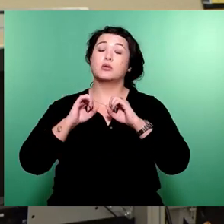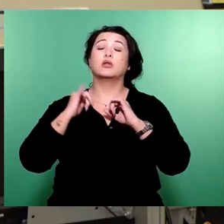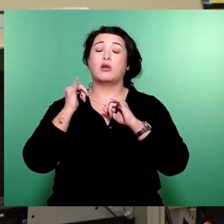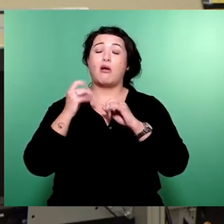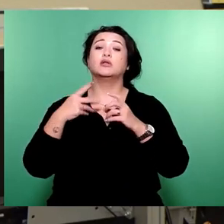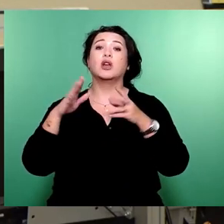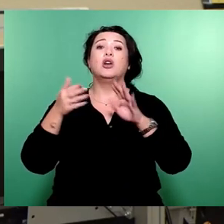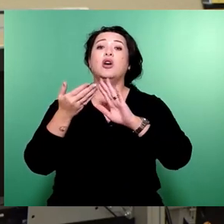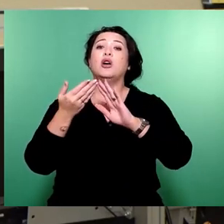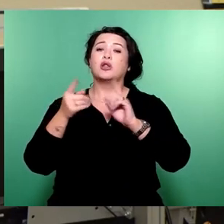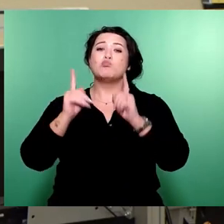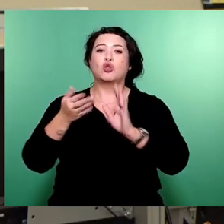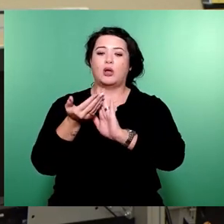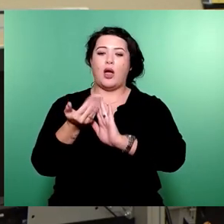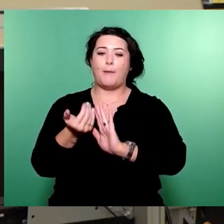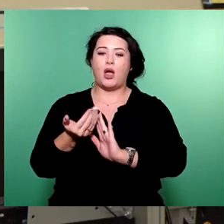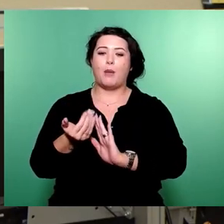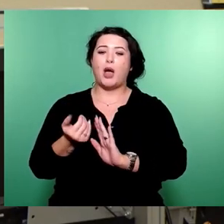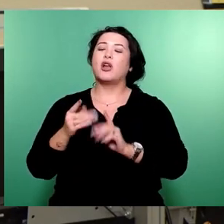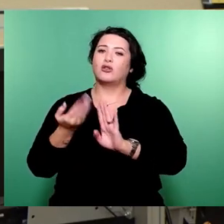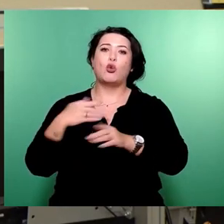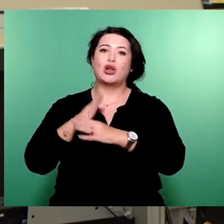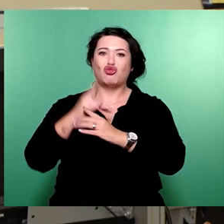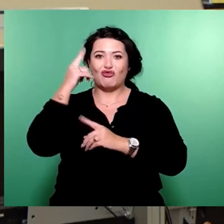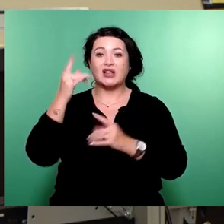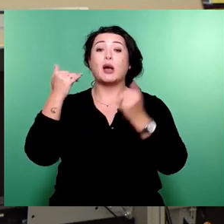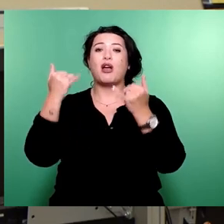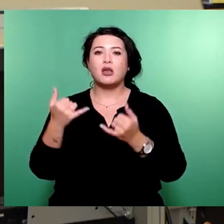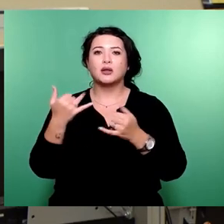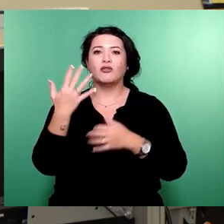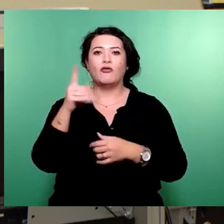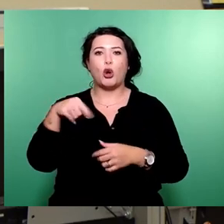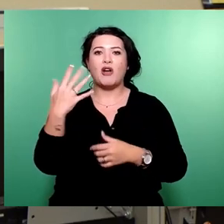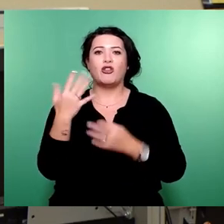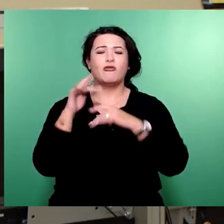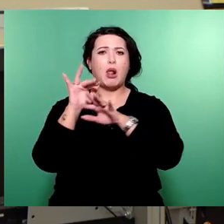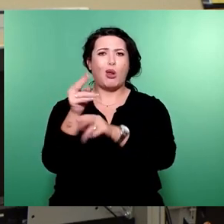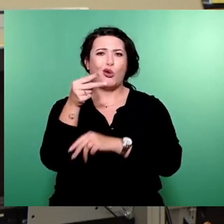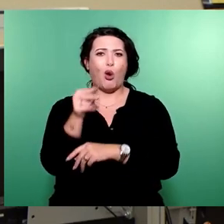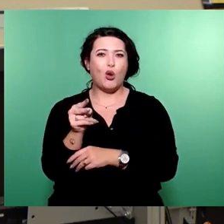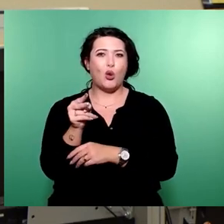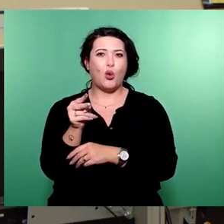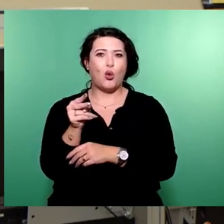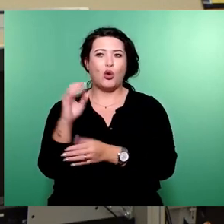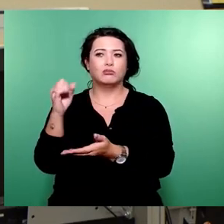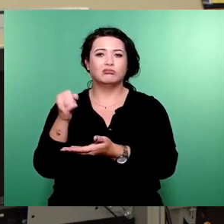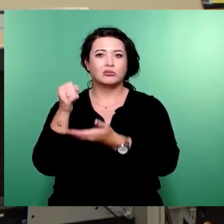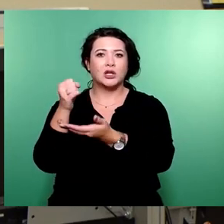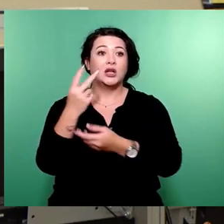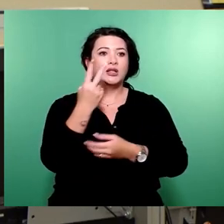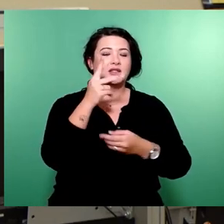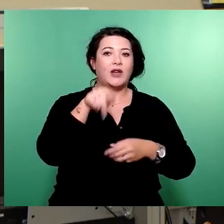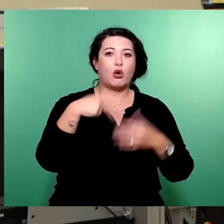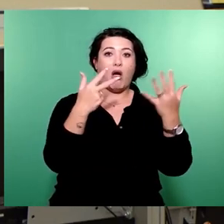vorher, aber dass wir heute hier 5,5 Millionen Euro, 2,8 und 2